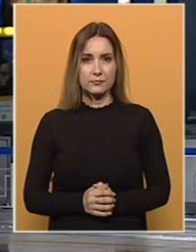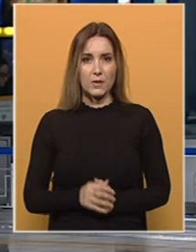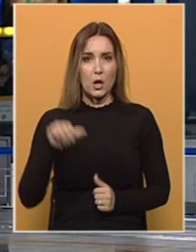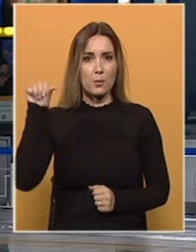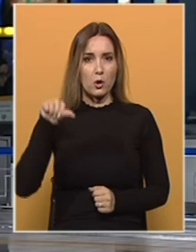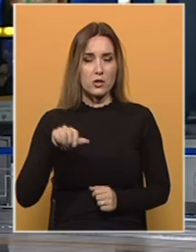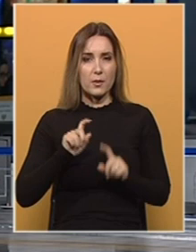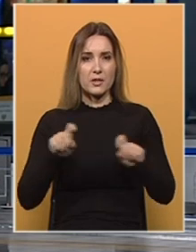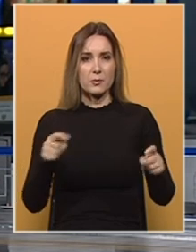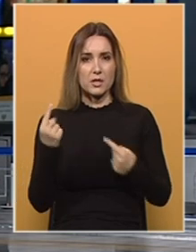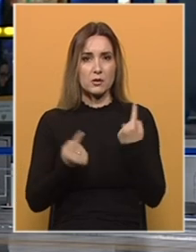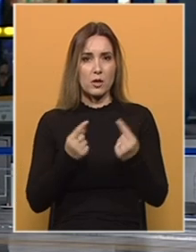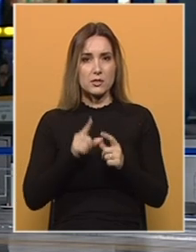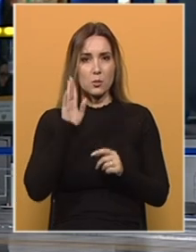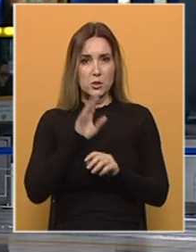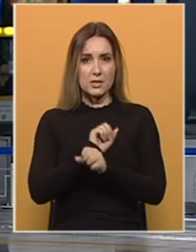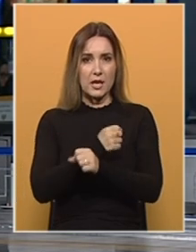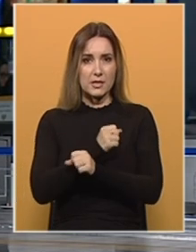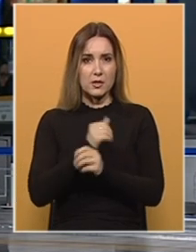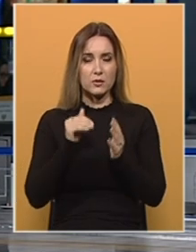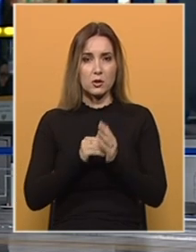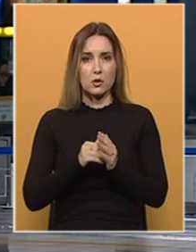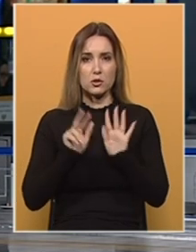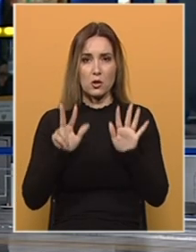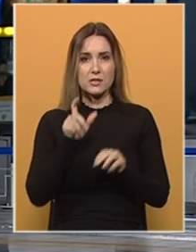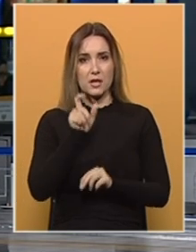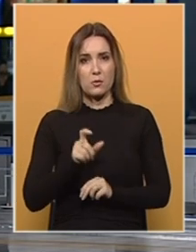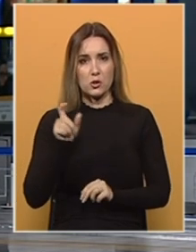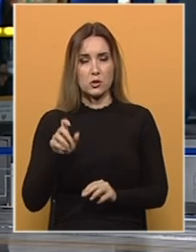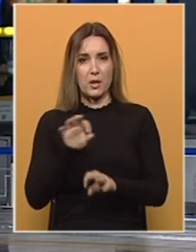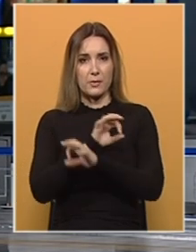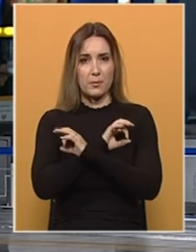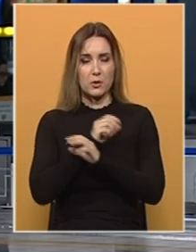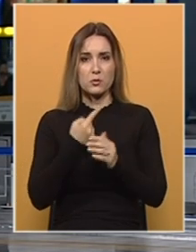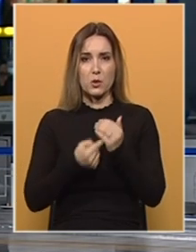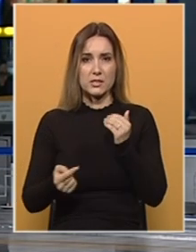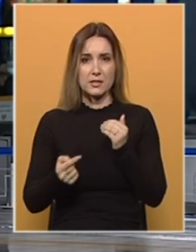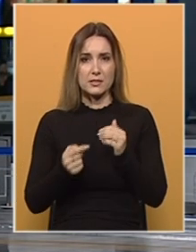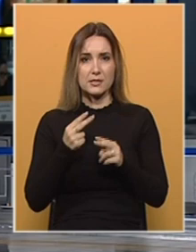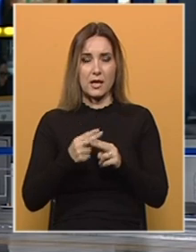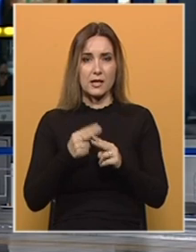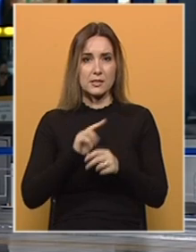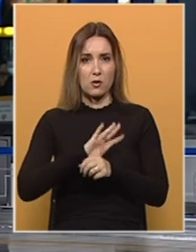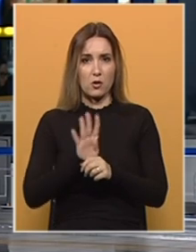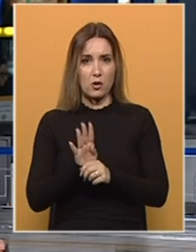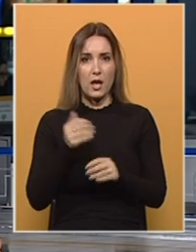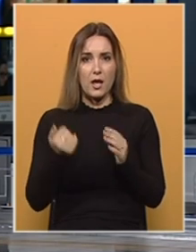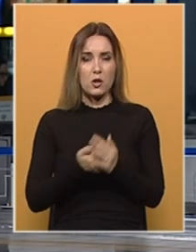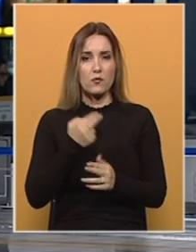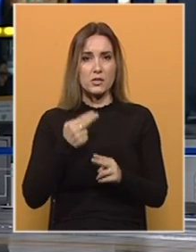Pogoršava se epidemiološka situacija u BiH. Još osam osoba je preminulo od posljedica zaraze koronavirusom.